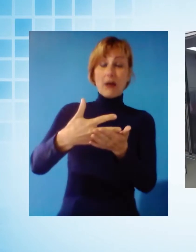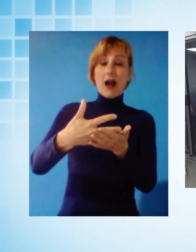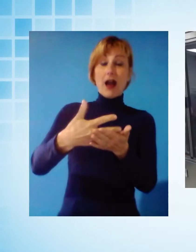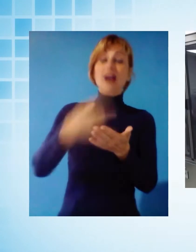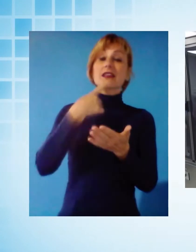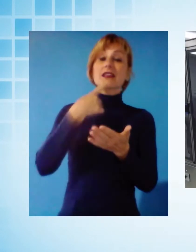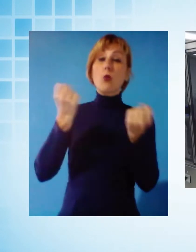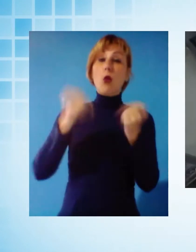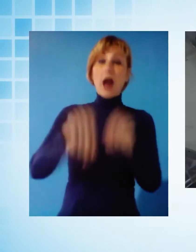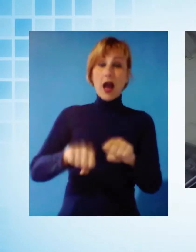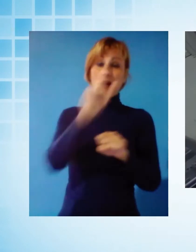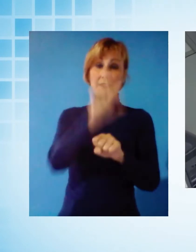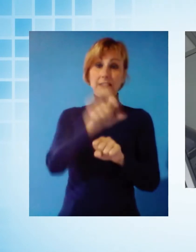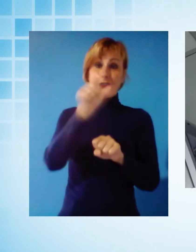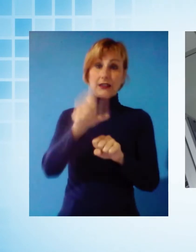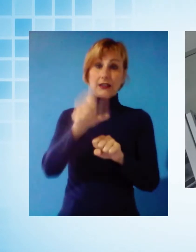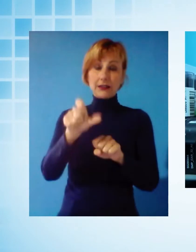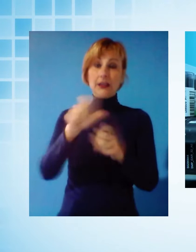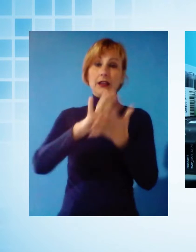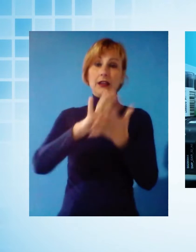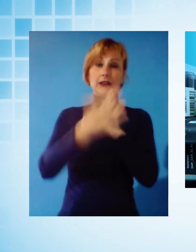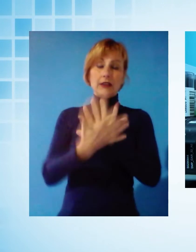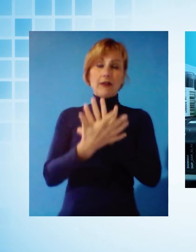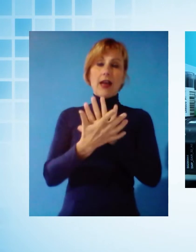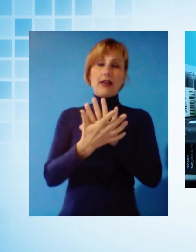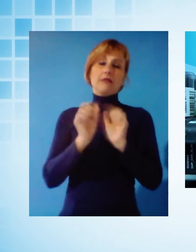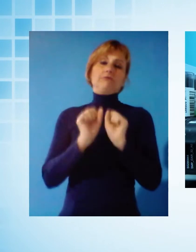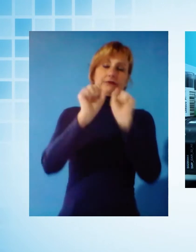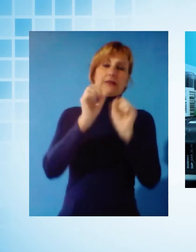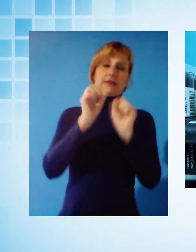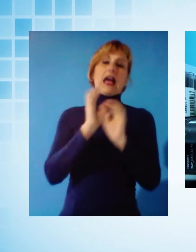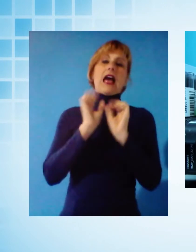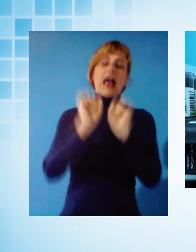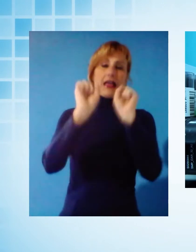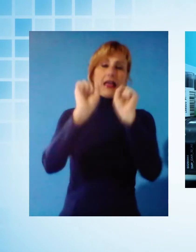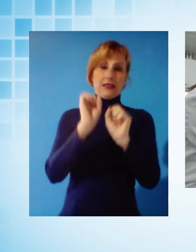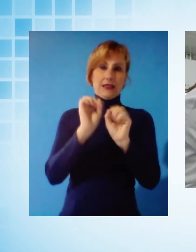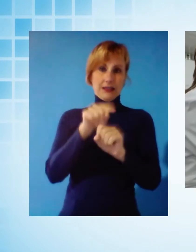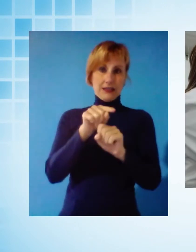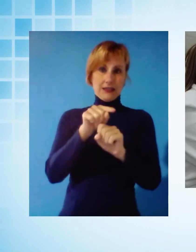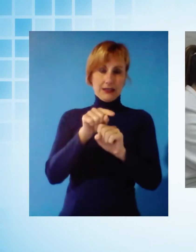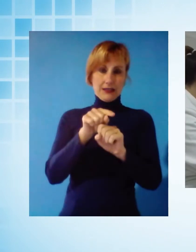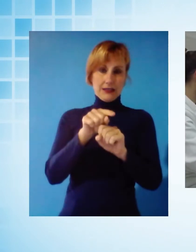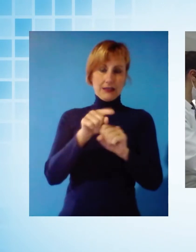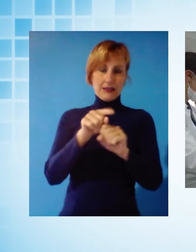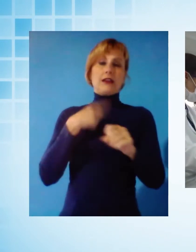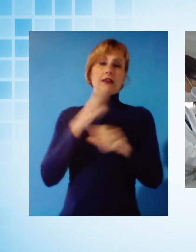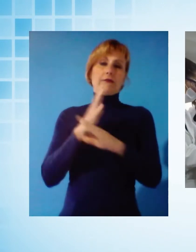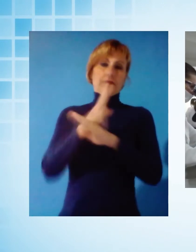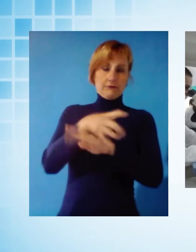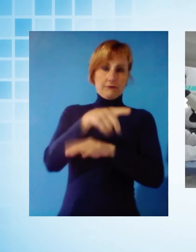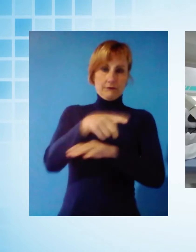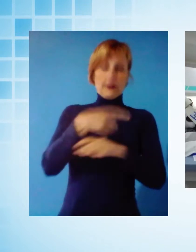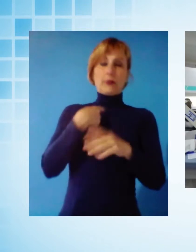loro battaglia contro la malattia che viene prima abbattuto dai patogeni e poi somministrato a pazienti in condizioni critiche.